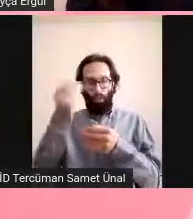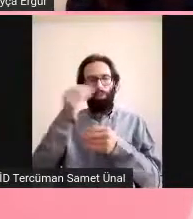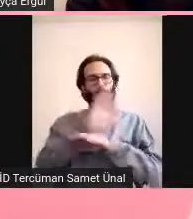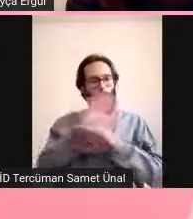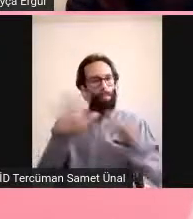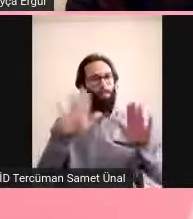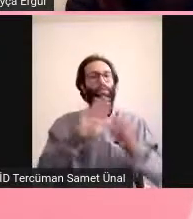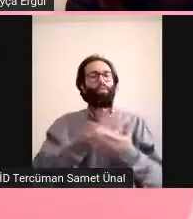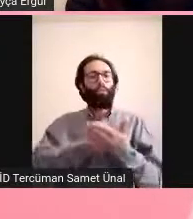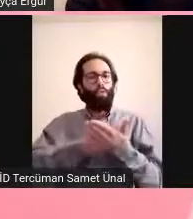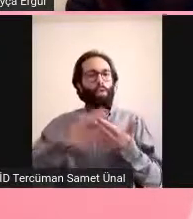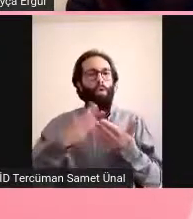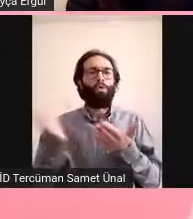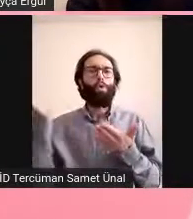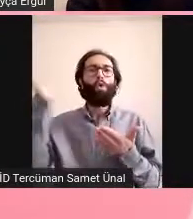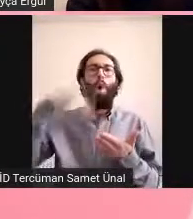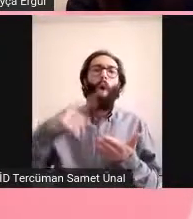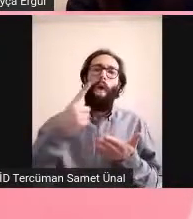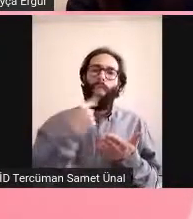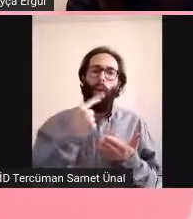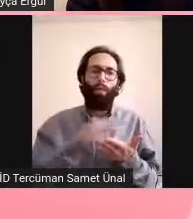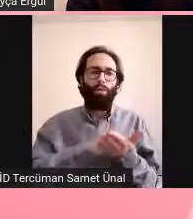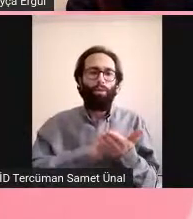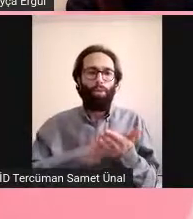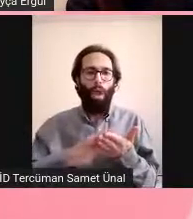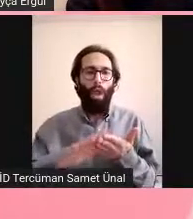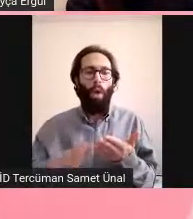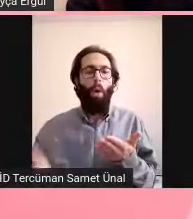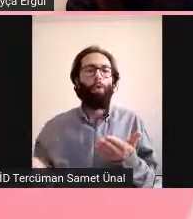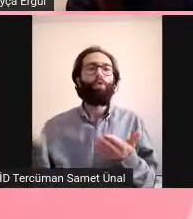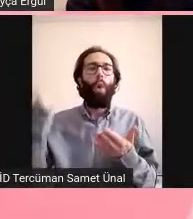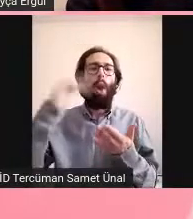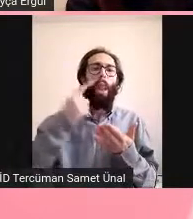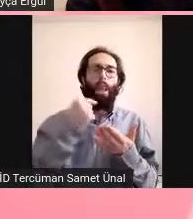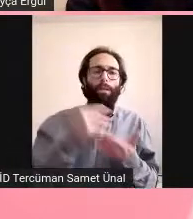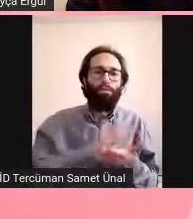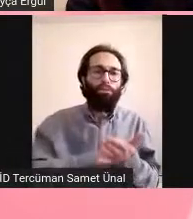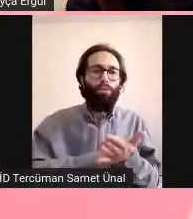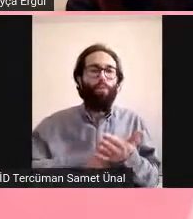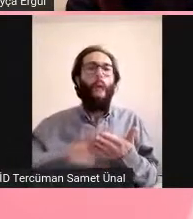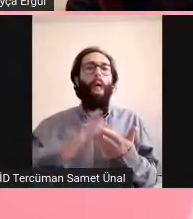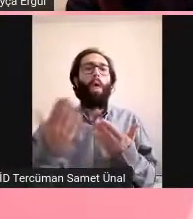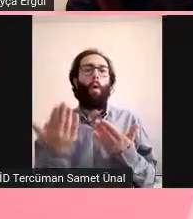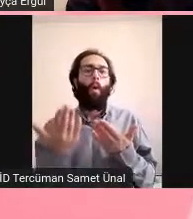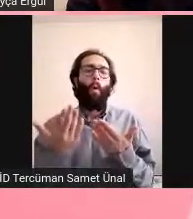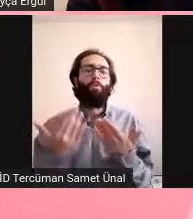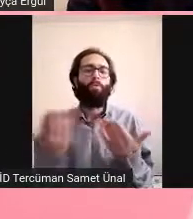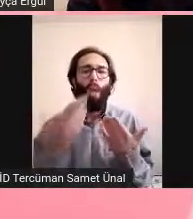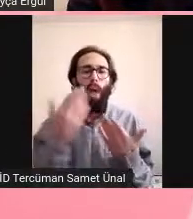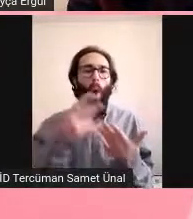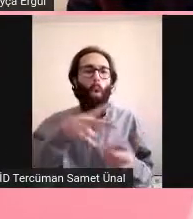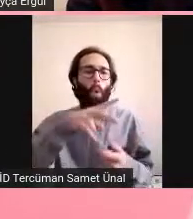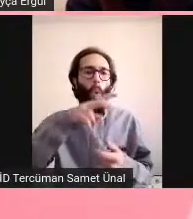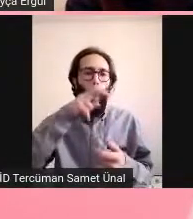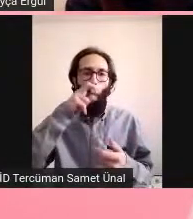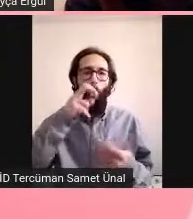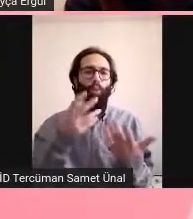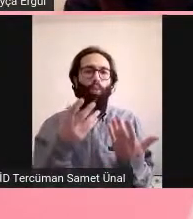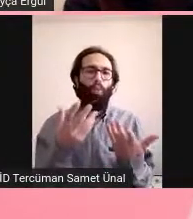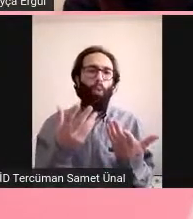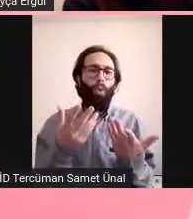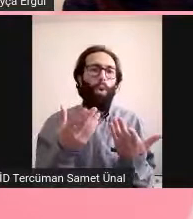sadece koku almasan ne olur ki diye düşünebilirsiniz. Koku çok esansiyel bir şeydir.